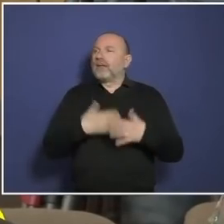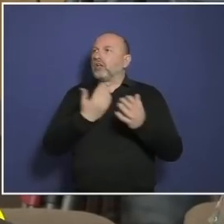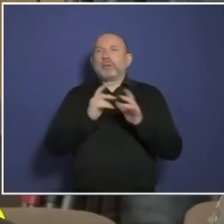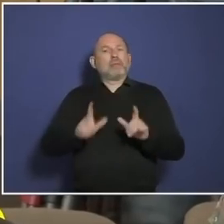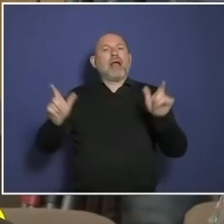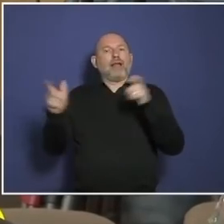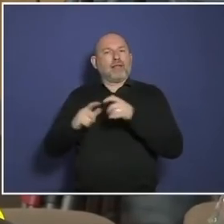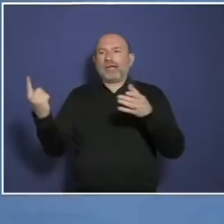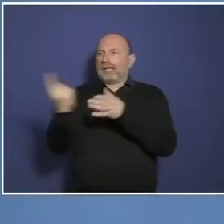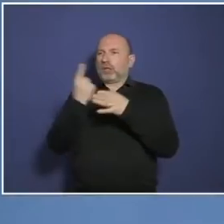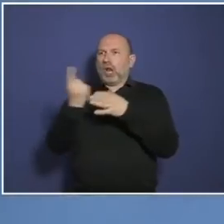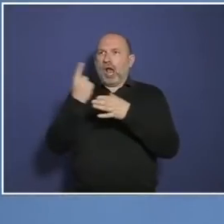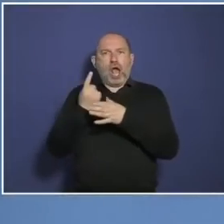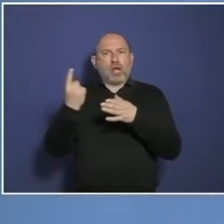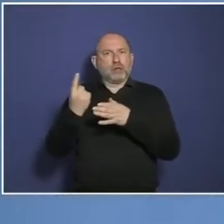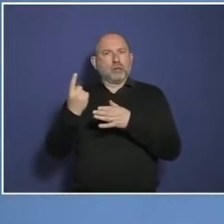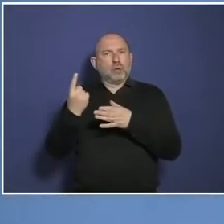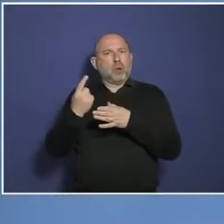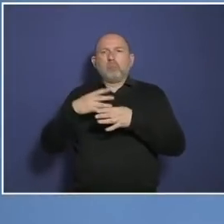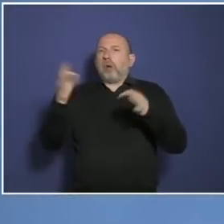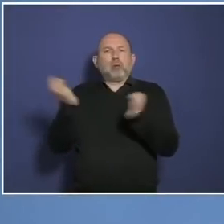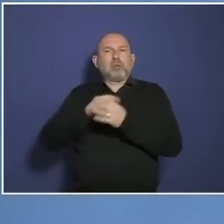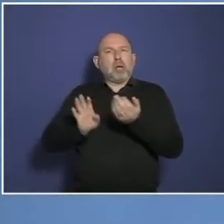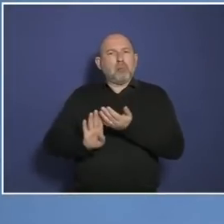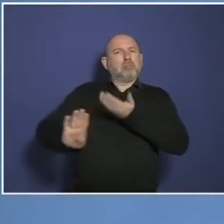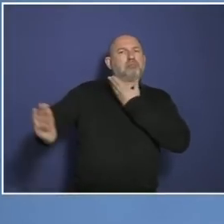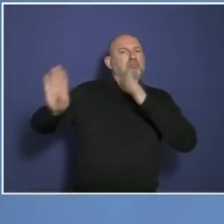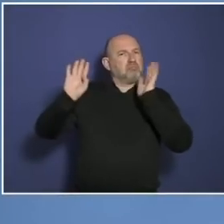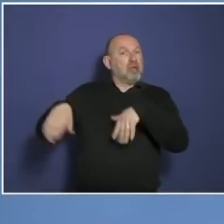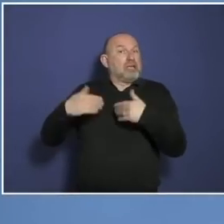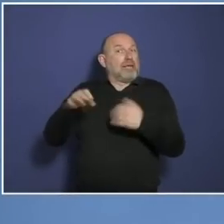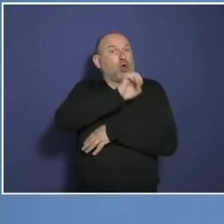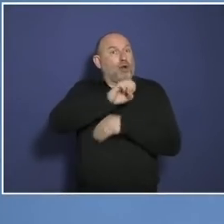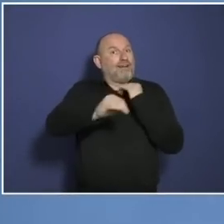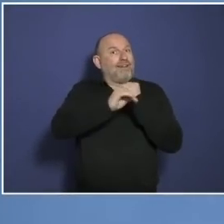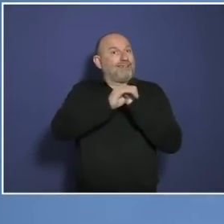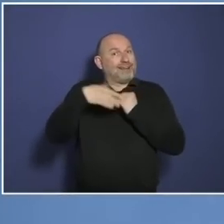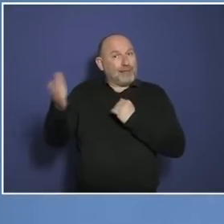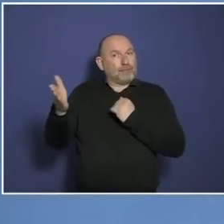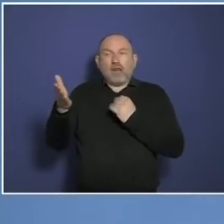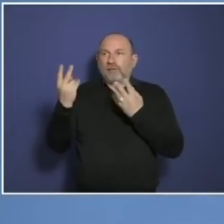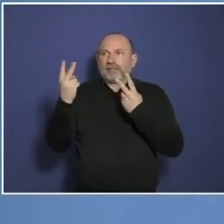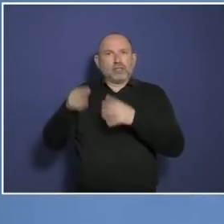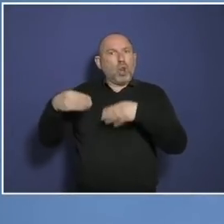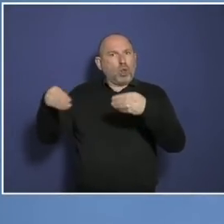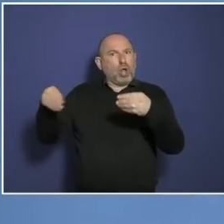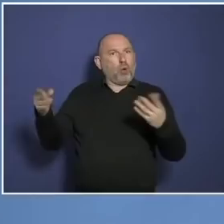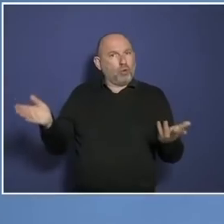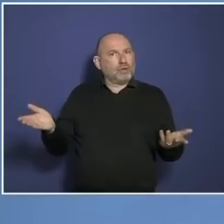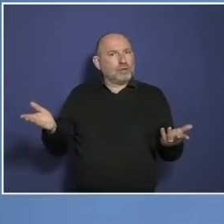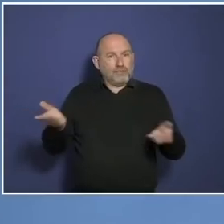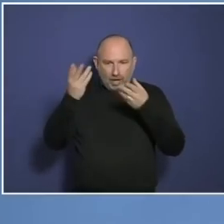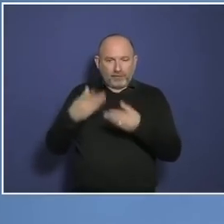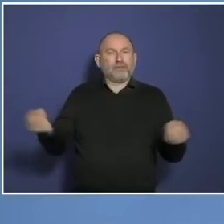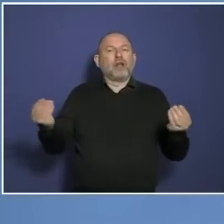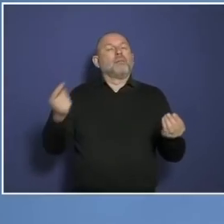notwendig sind, das haben ja einige europäische Länder gemacht, dann wäre das eine sehr wichtige Lockerung. Weil das würde bedeuten, dass also dann Corona